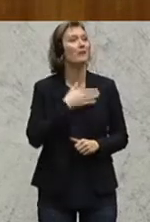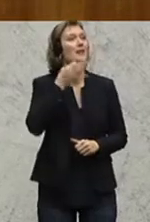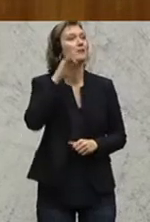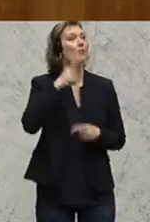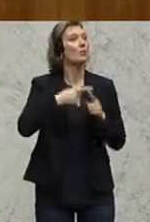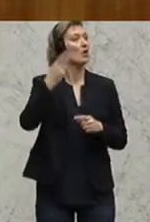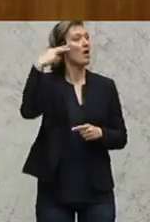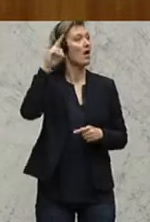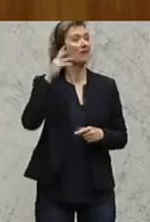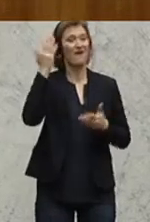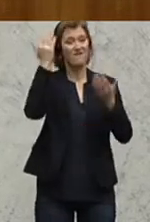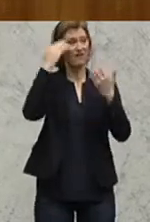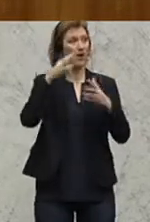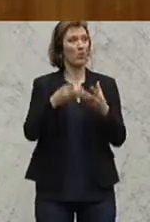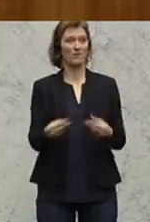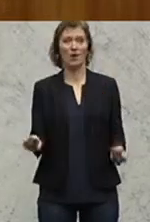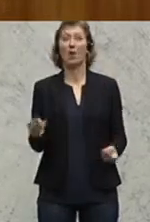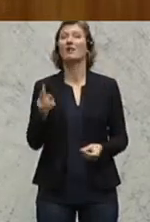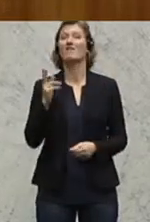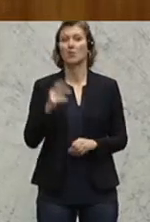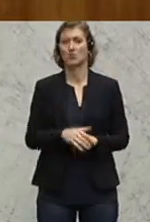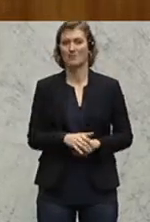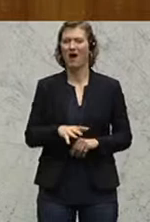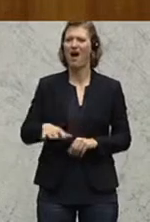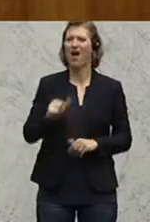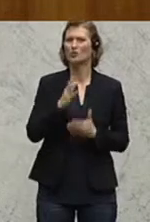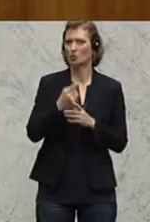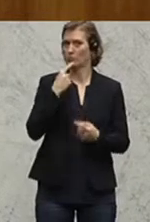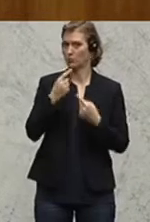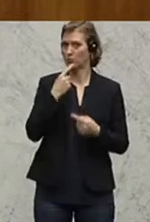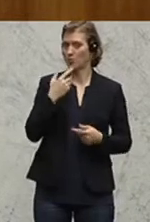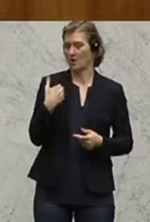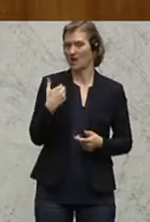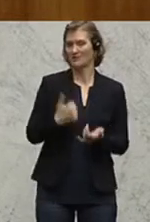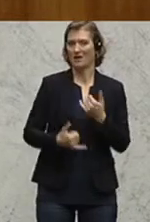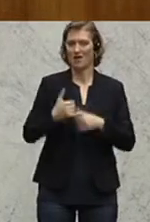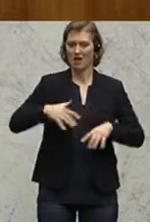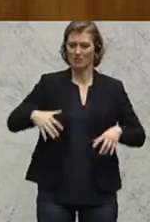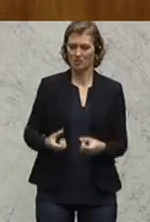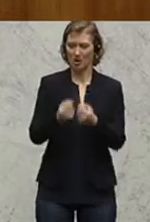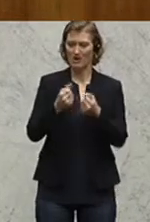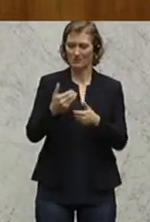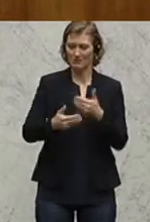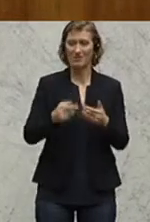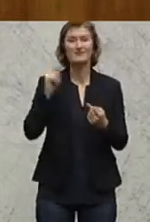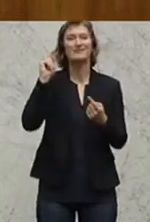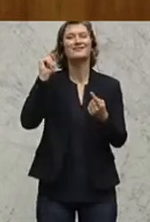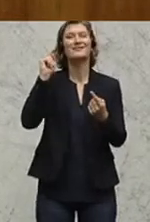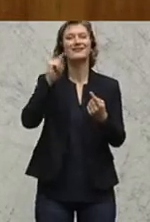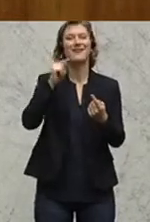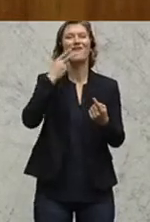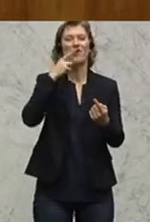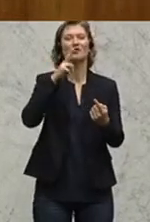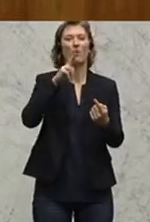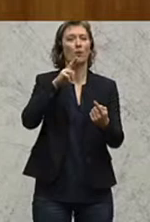sage Ihnen auch, warum Sie kein Vertrauen mehr haben. Weil eigentlich alles, was Sie angesprochen haben und in den letzten Jahren angepackt haben, nicht zu dem geführt haben, was Sie der